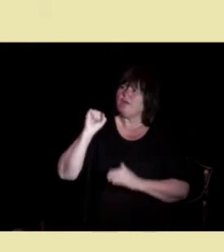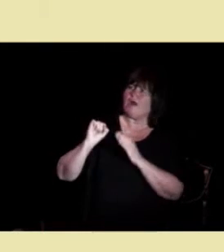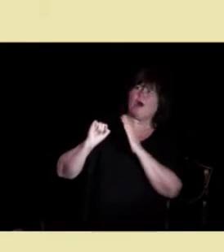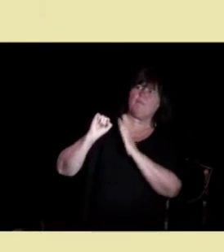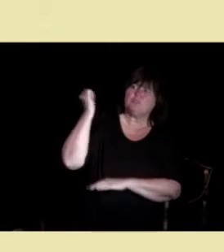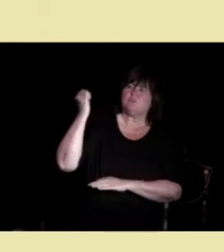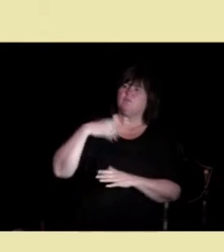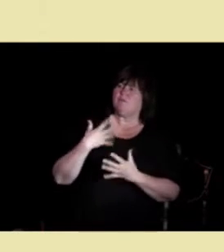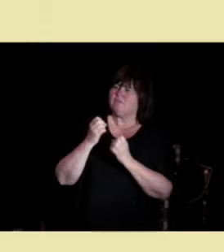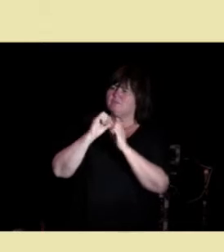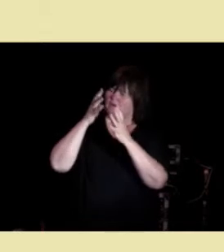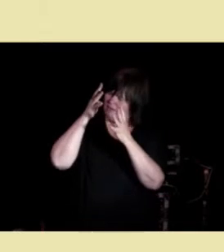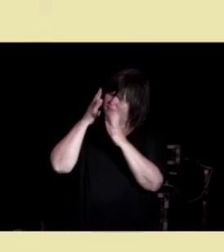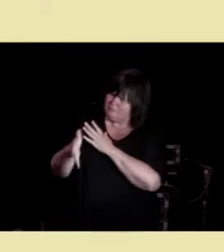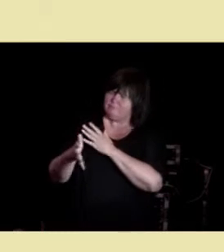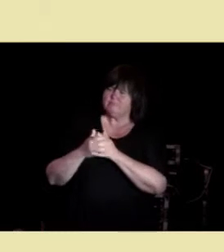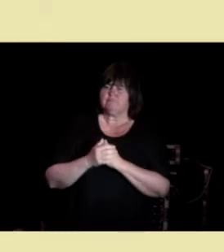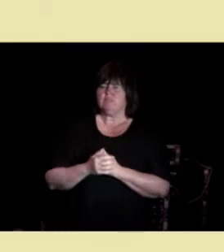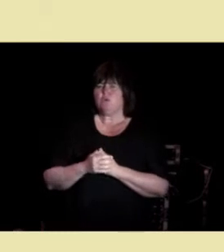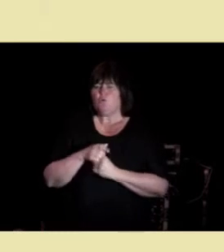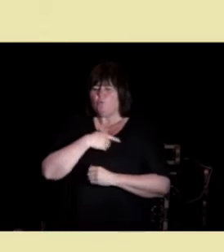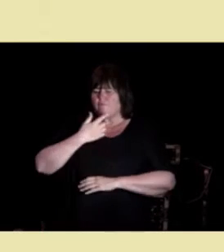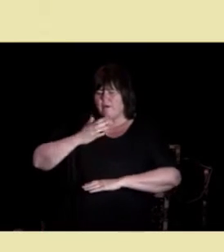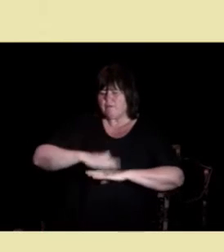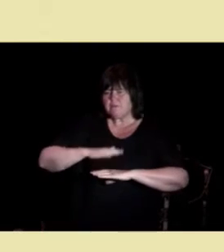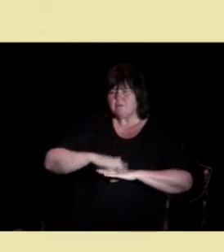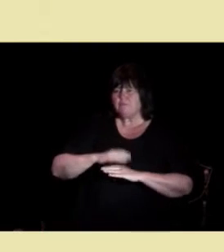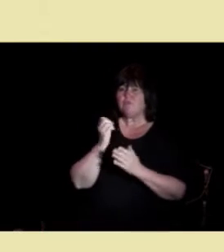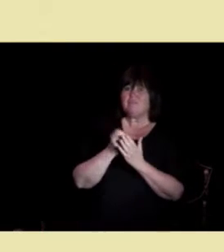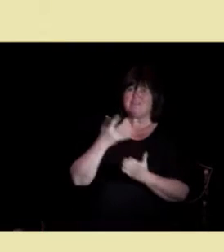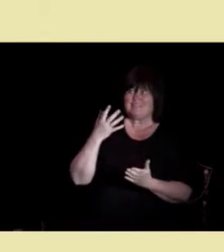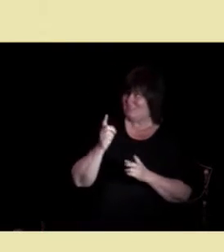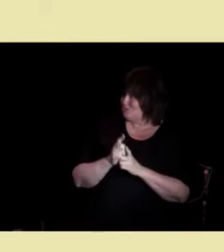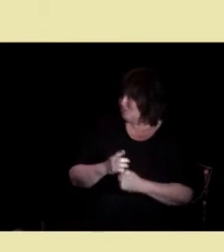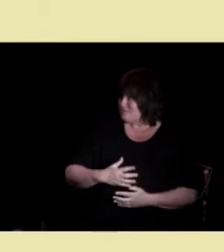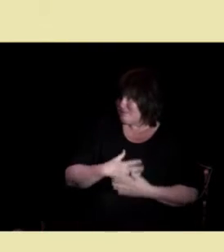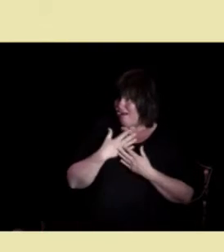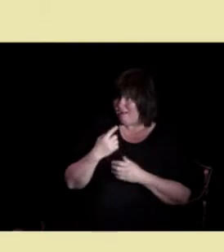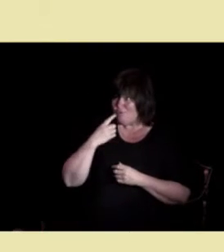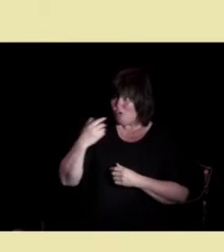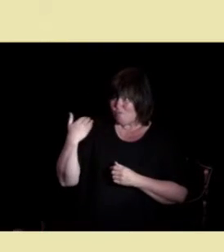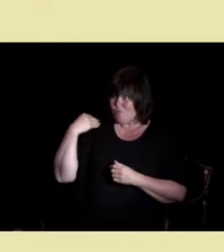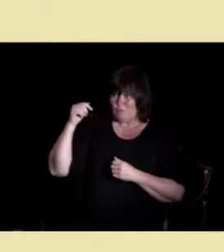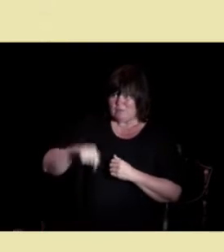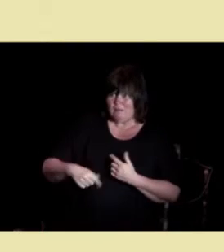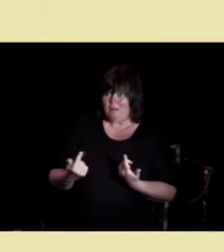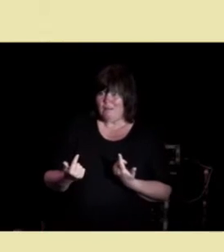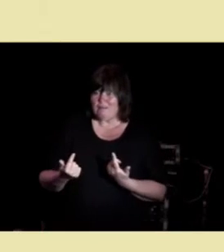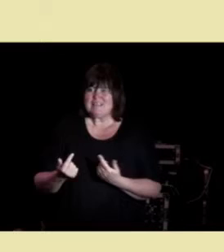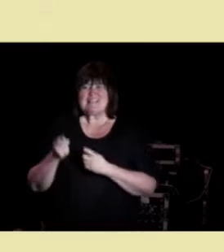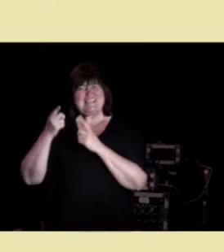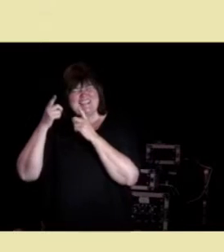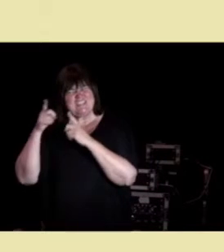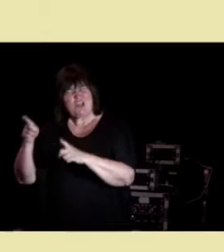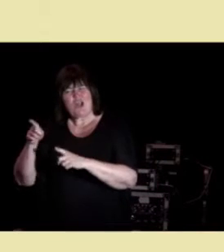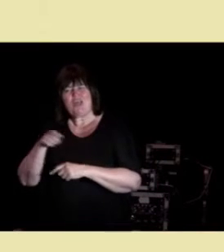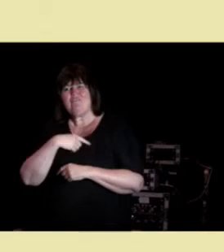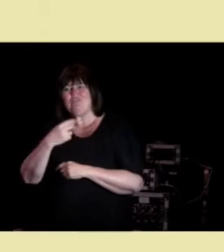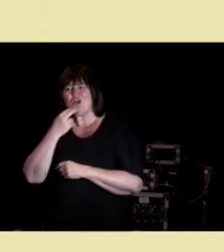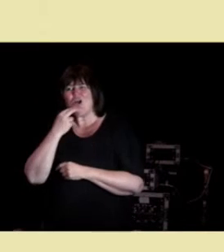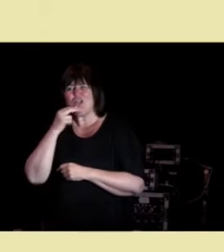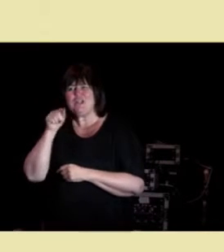basert på verdier, sånn som kjærlighet som vi hørte tidligere i dag. I stange så kaller vi det å ha en